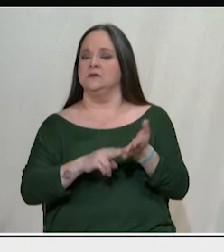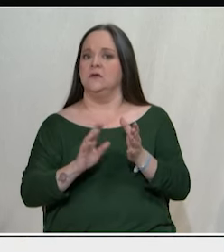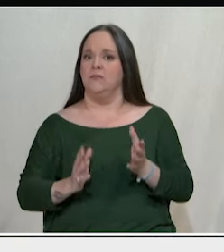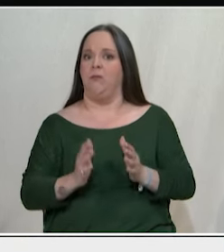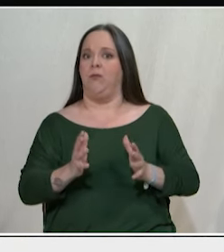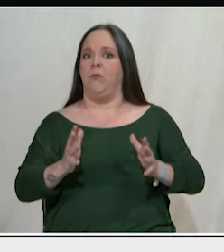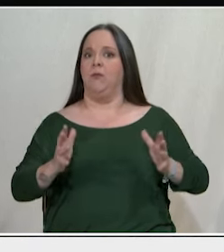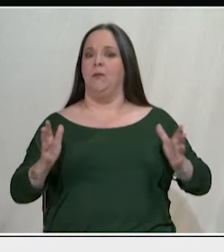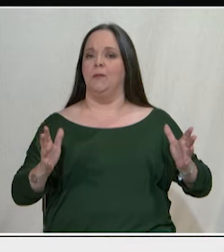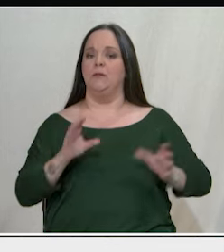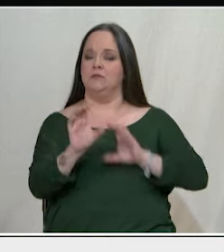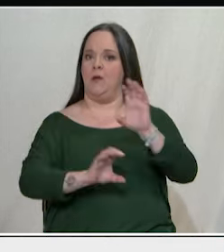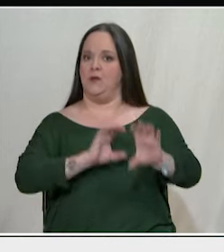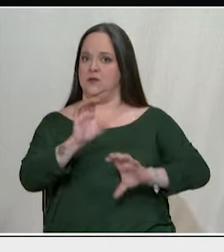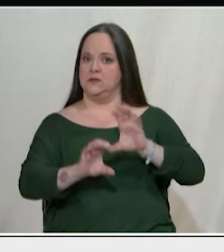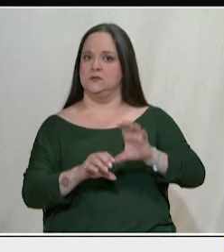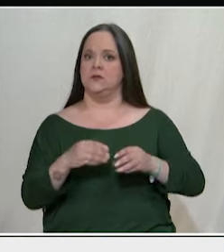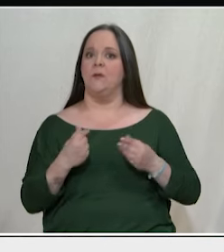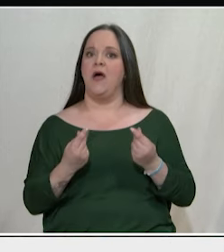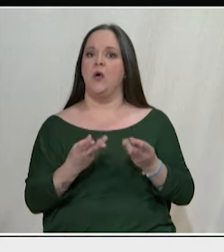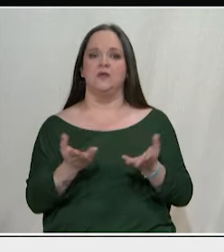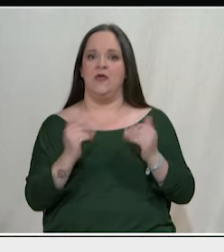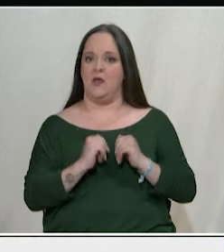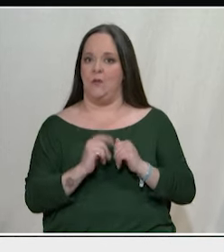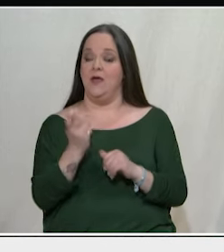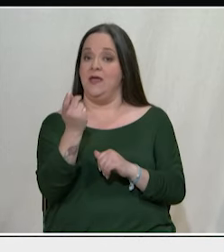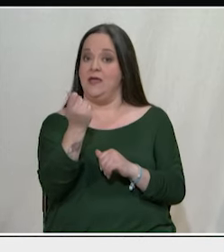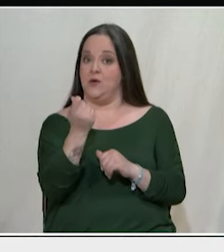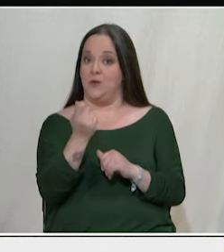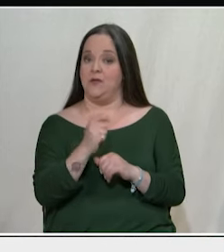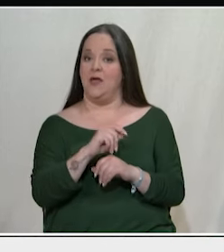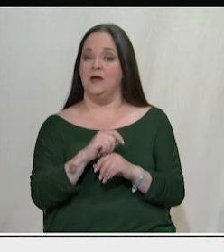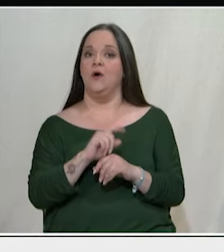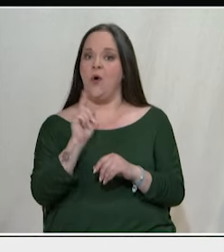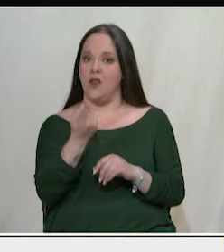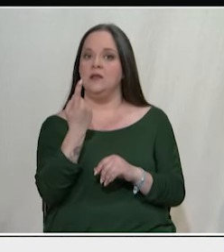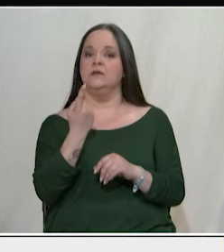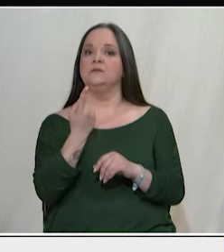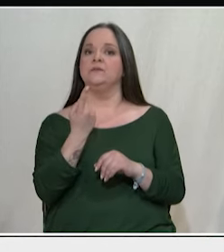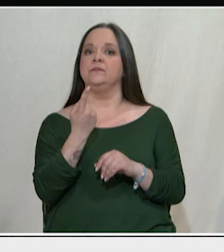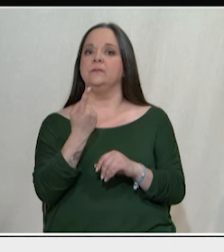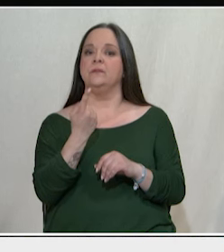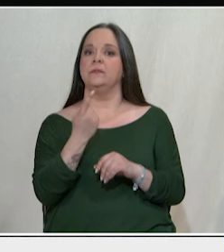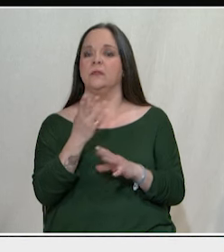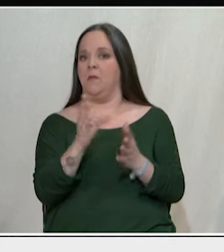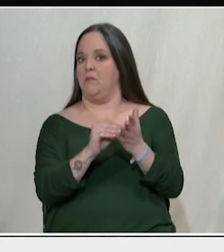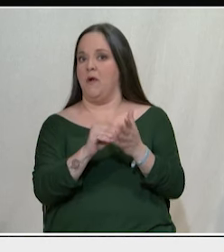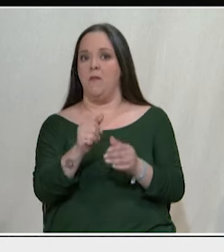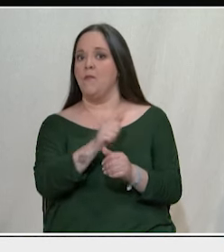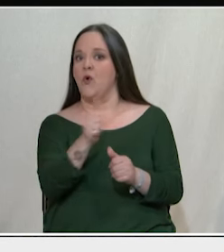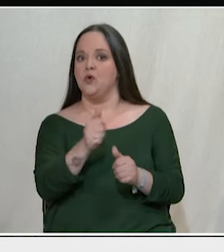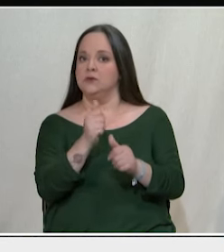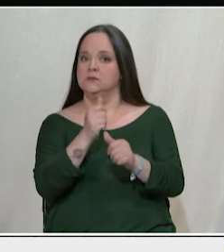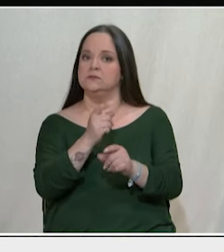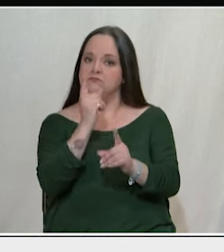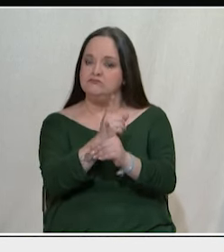παραγωγικές επενδύσεις. Σημαίνει ότι η οικονομία κινείται μόνο γύρω από ένα μοντέλο, όπως για παράδειγμα του τουρισμού και της εστίασης που σημαίνει ένα